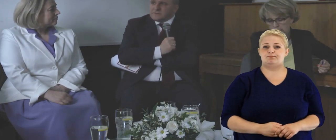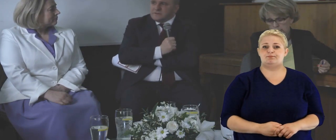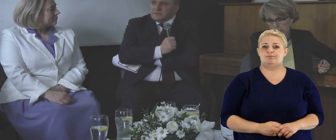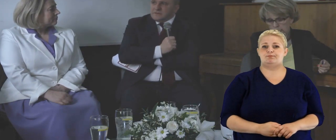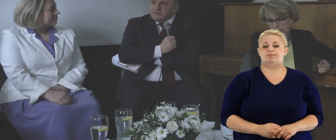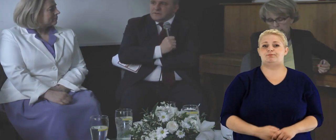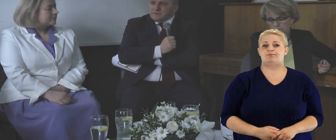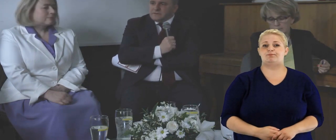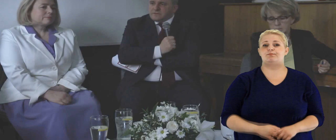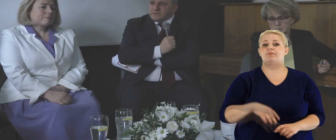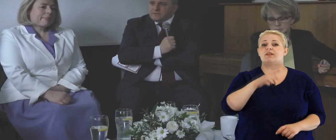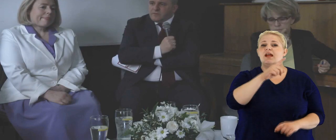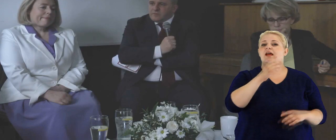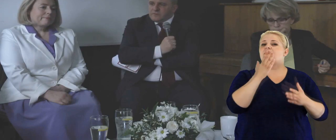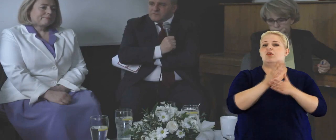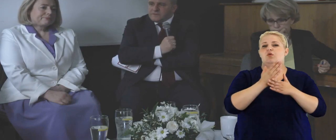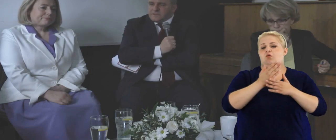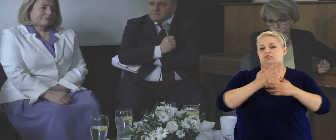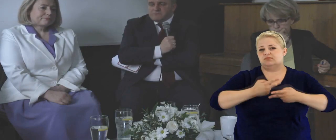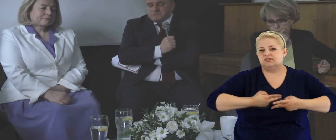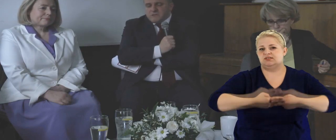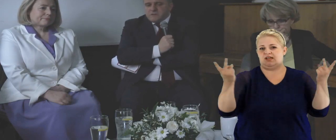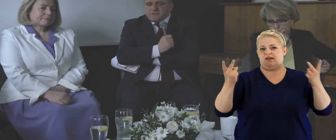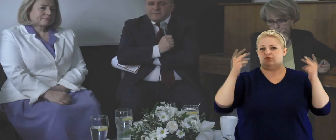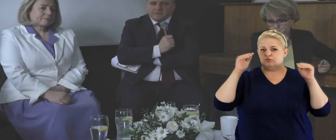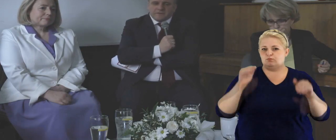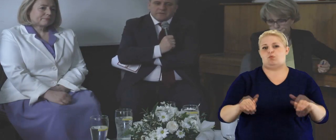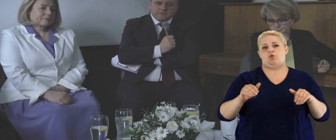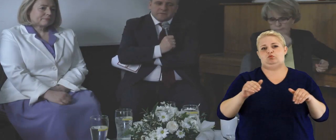tutaj jest dobrym rozwiązaniem.